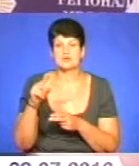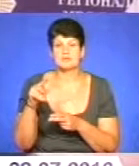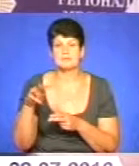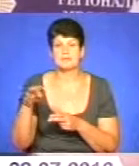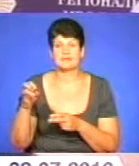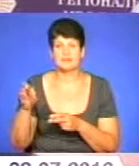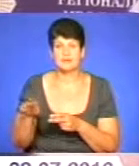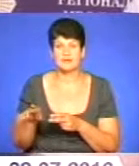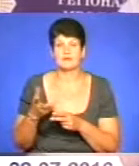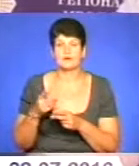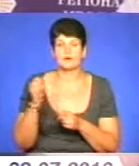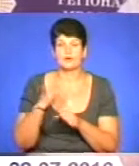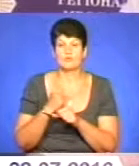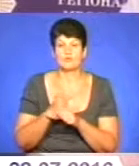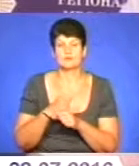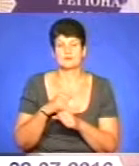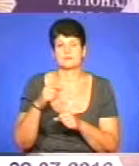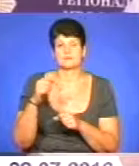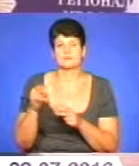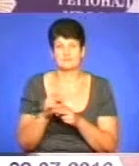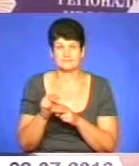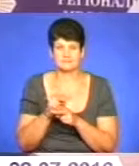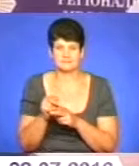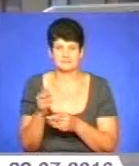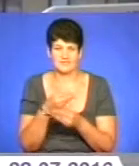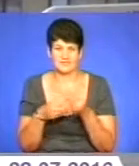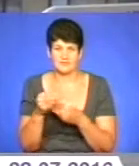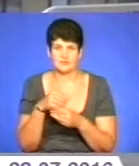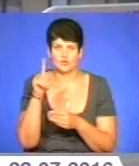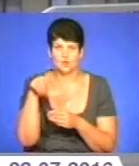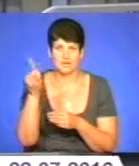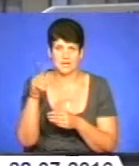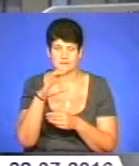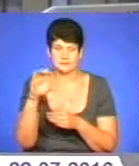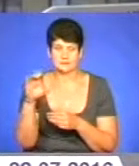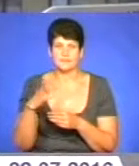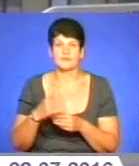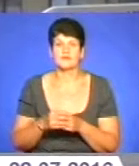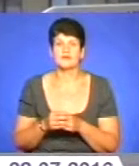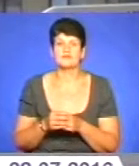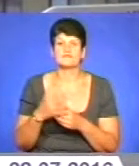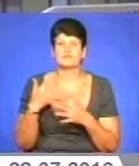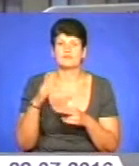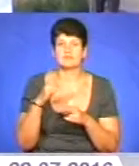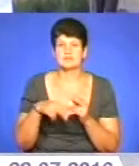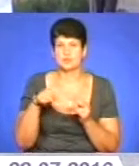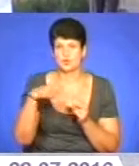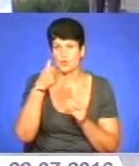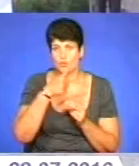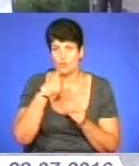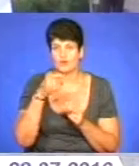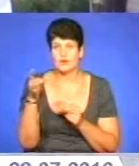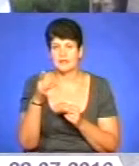підробляють номерні грати, підробляють технічний паспорт і перепродують його. Вже наприкінці цього року, каже Святослав Вишневський, у